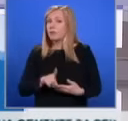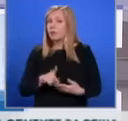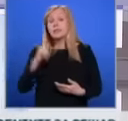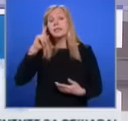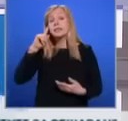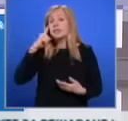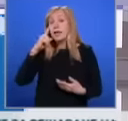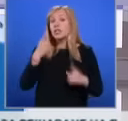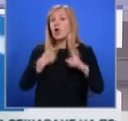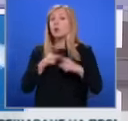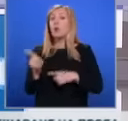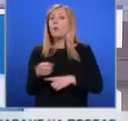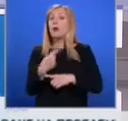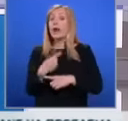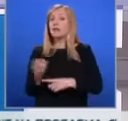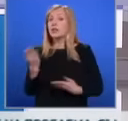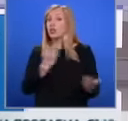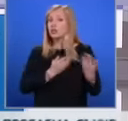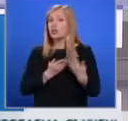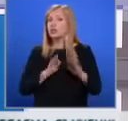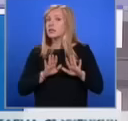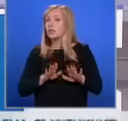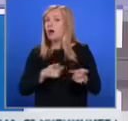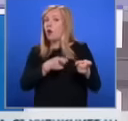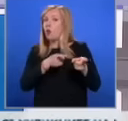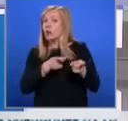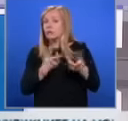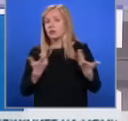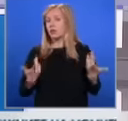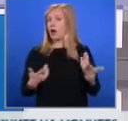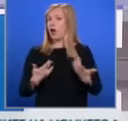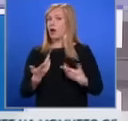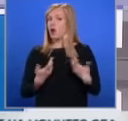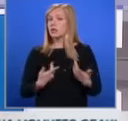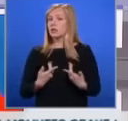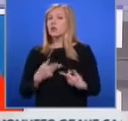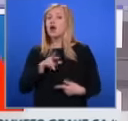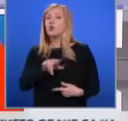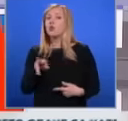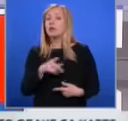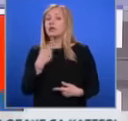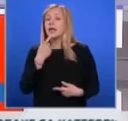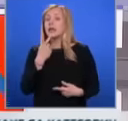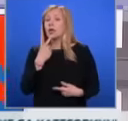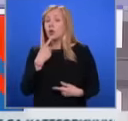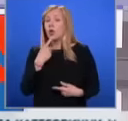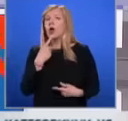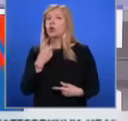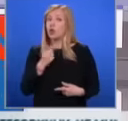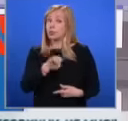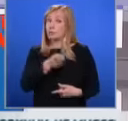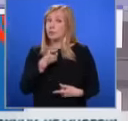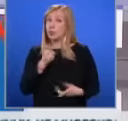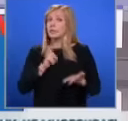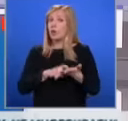знае ли ли са и от управата на училището за оръжието? Каква е ролята на родителите след като се оказва, че пистолетът е законно притежаван от